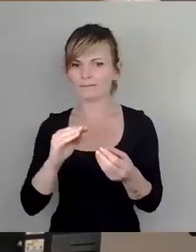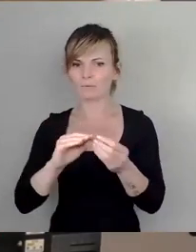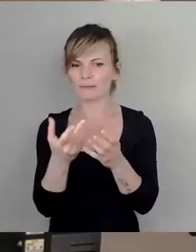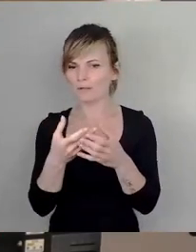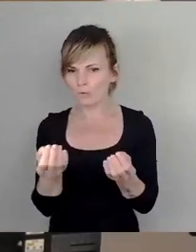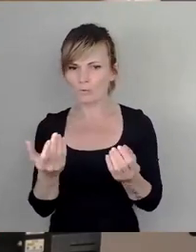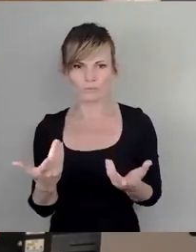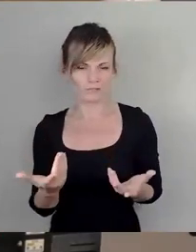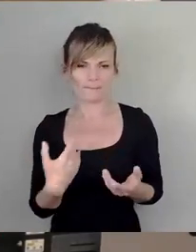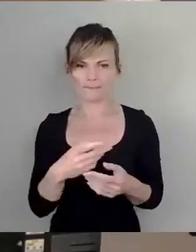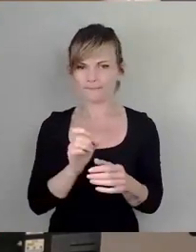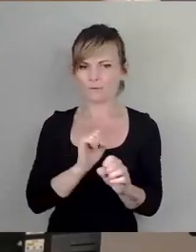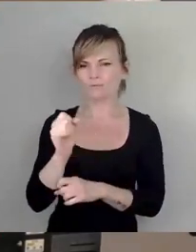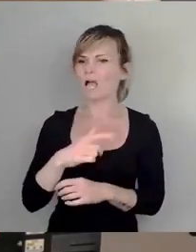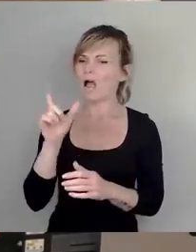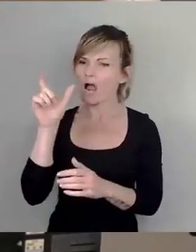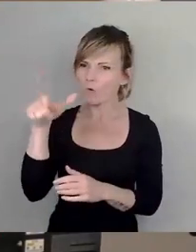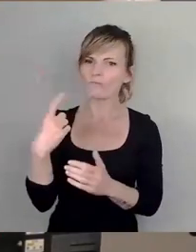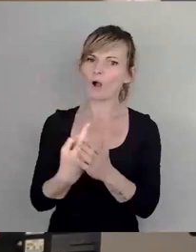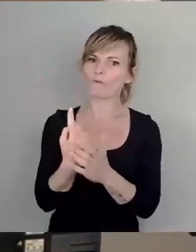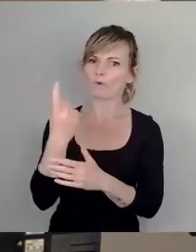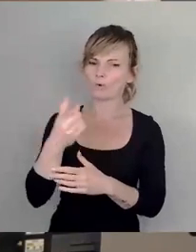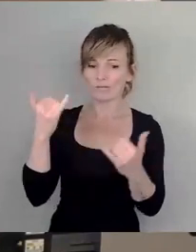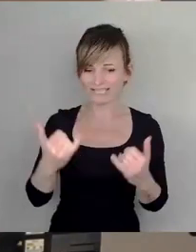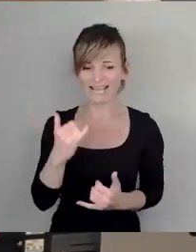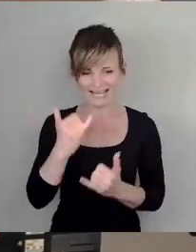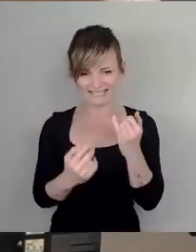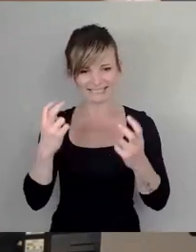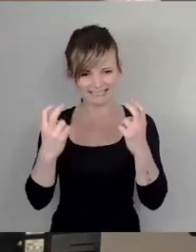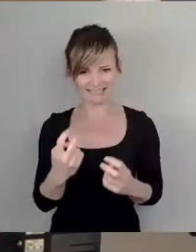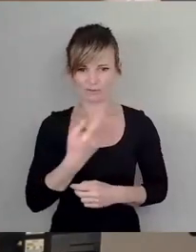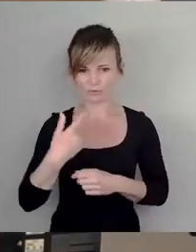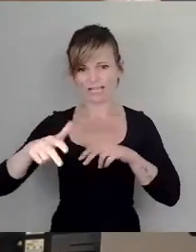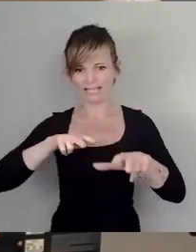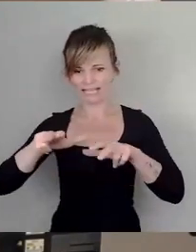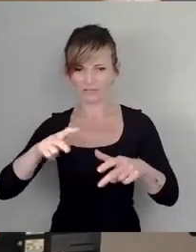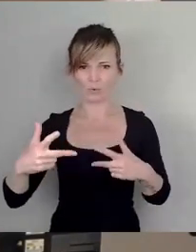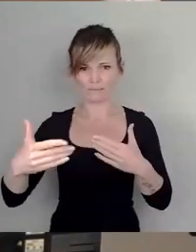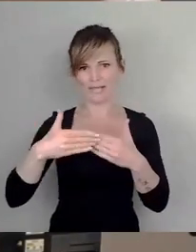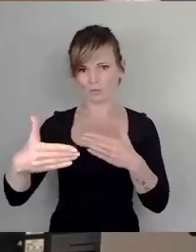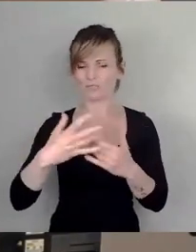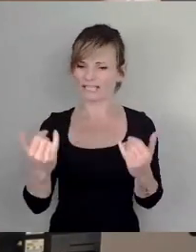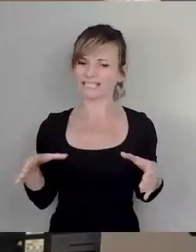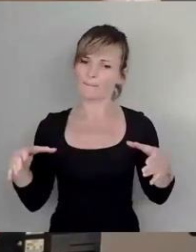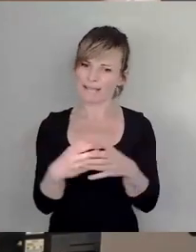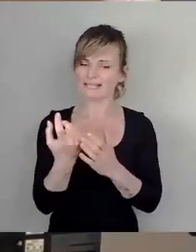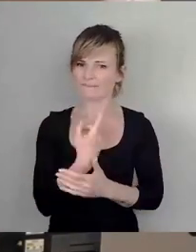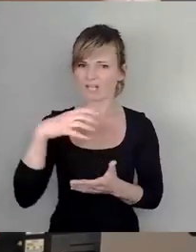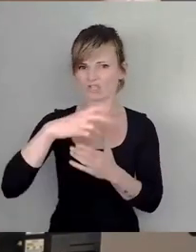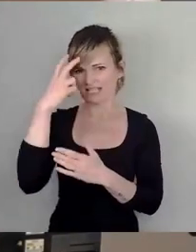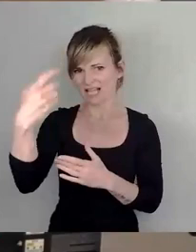die DVB, hier in unserer letzten Sitzung dieser Legislaturperiode, gemeinsam fassen, indem wir sagen, Leute,